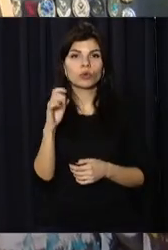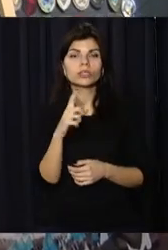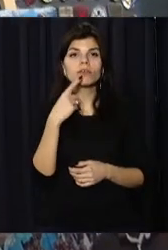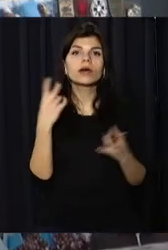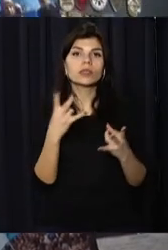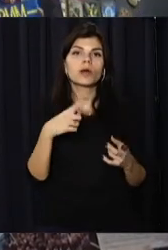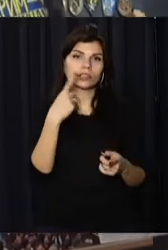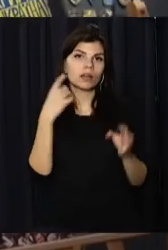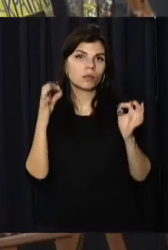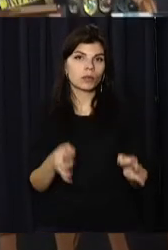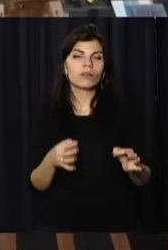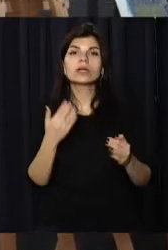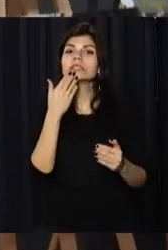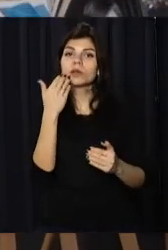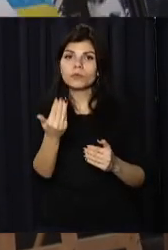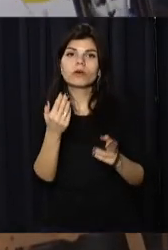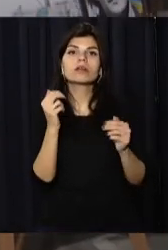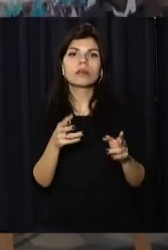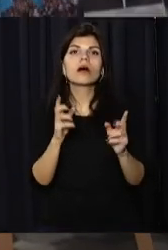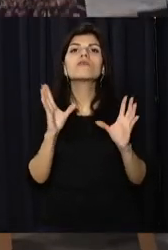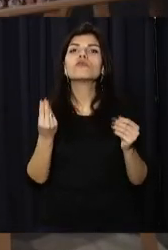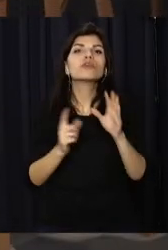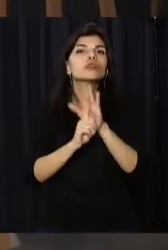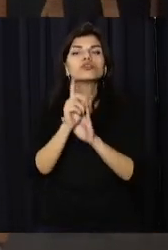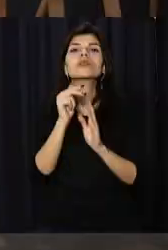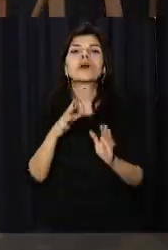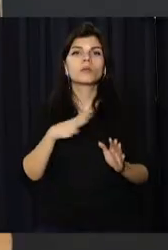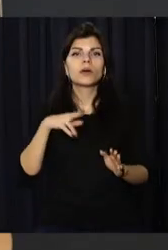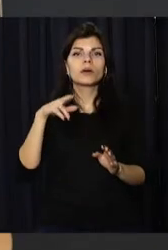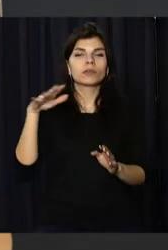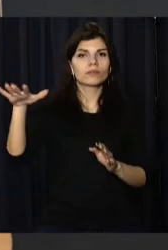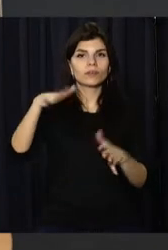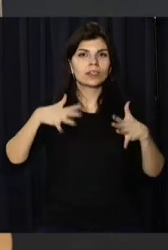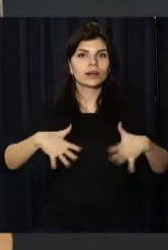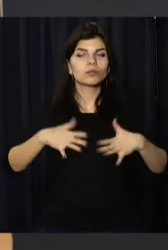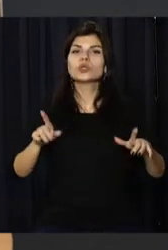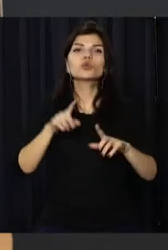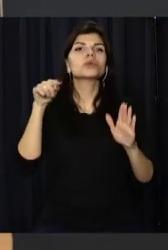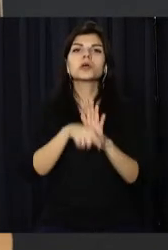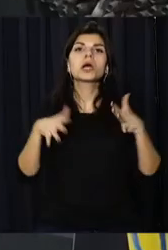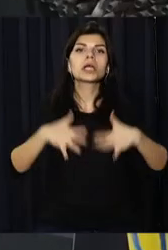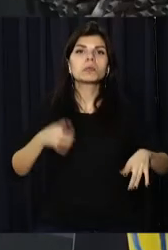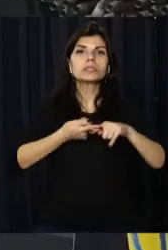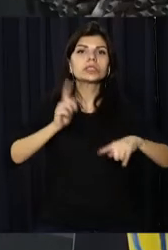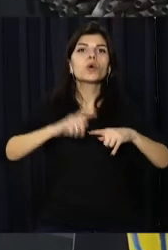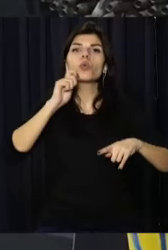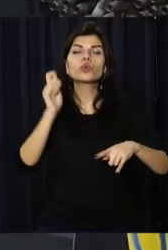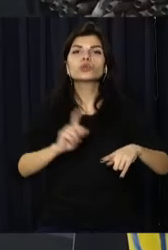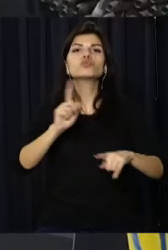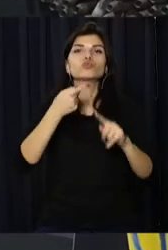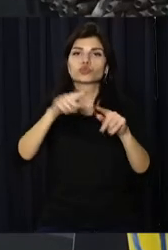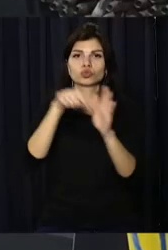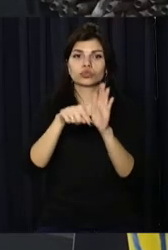треба казати правду, запитувати, як насправді починалася окупація півострова, що означає Крим – це Україна. «От в цій